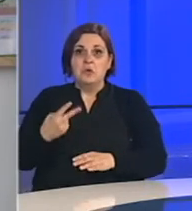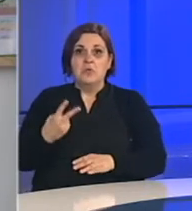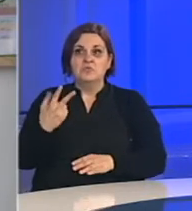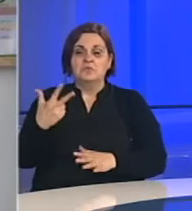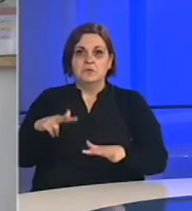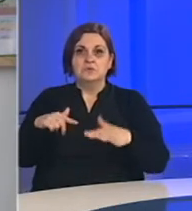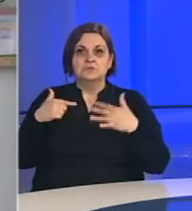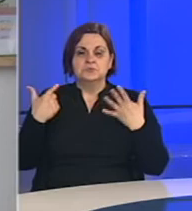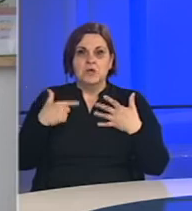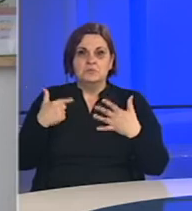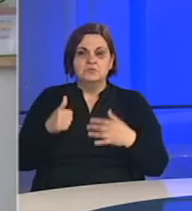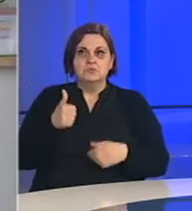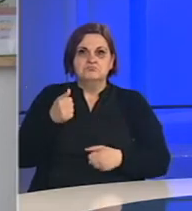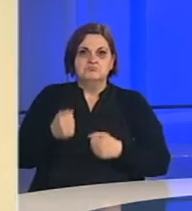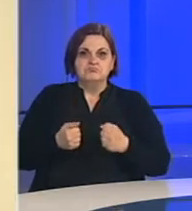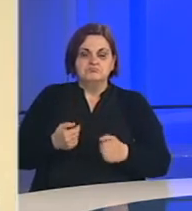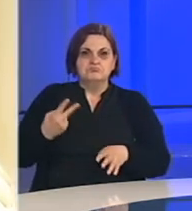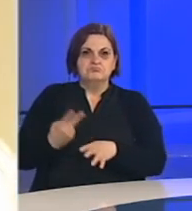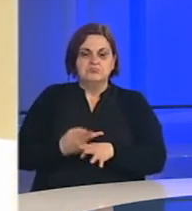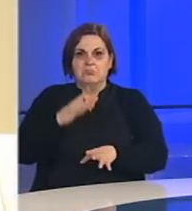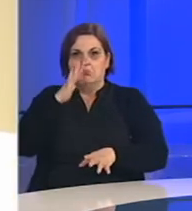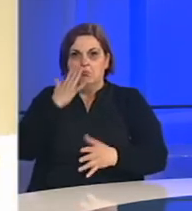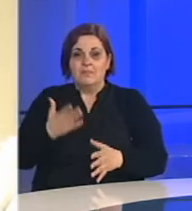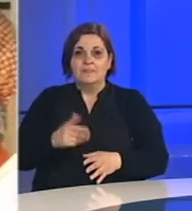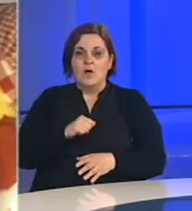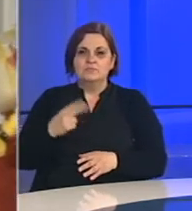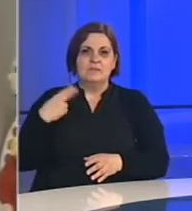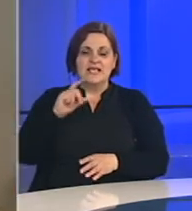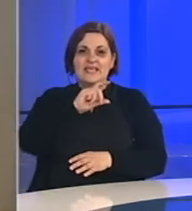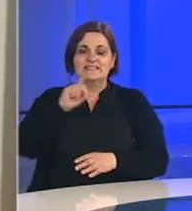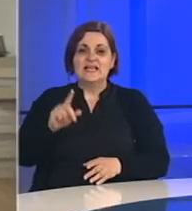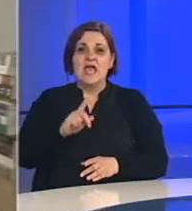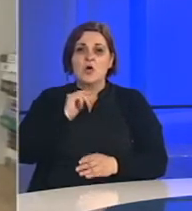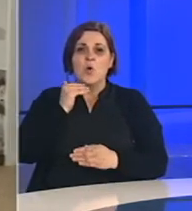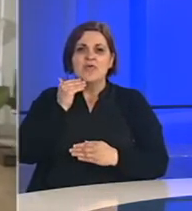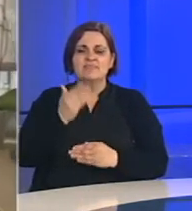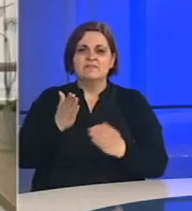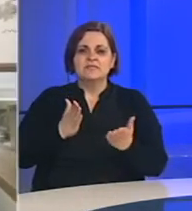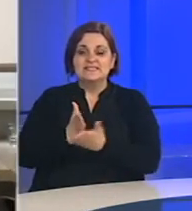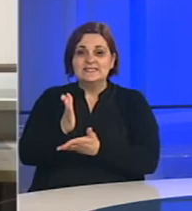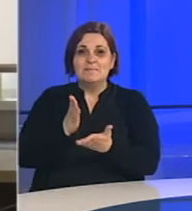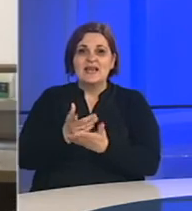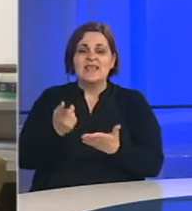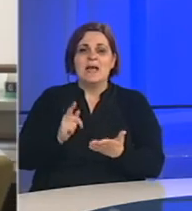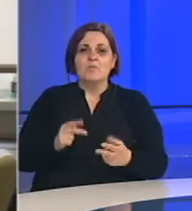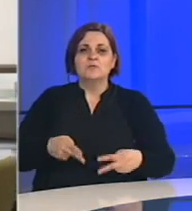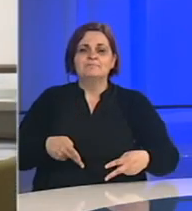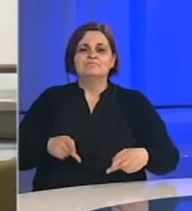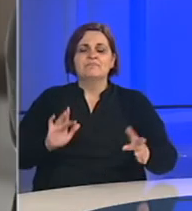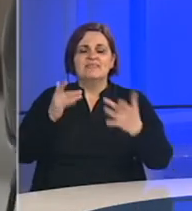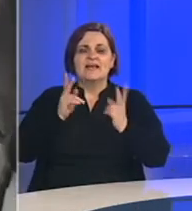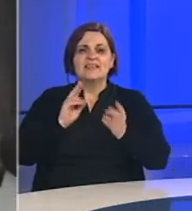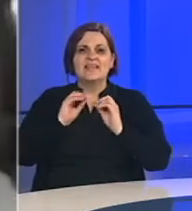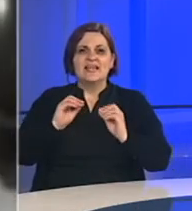tri sedmice to je postala neka vrsta rutine. Osim nadležnih institucija koje su dale zvanične smjernice za održavanje online nastave